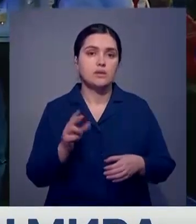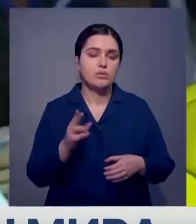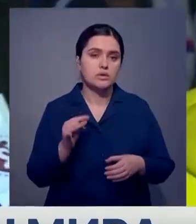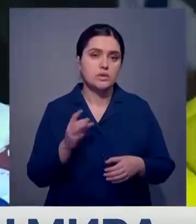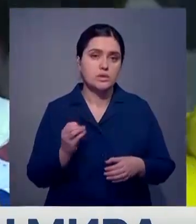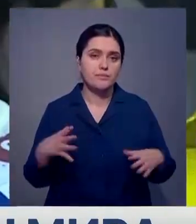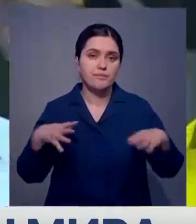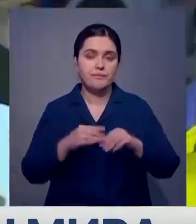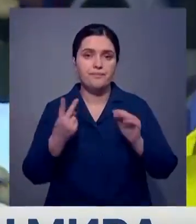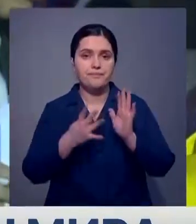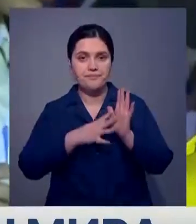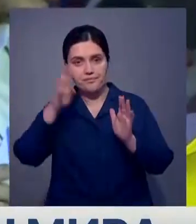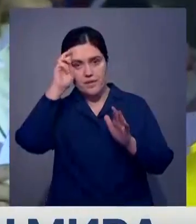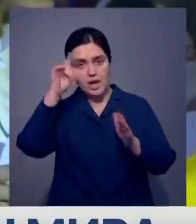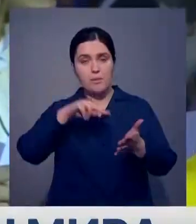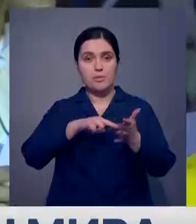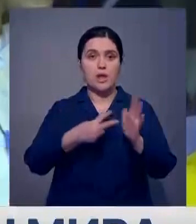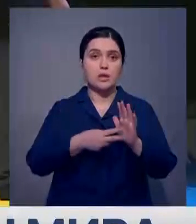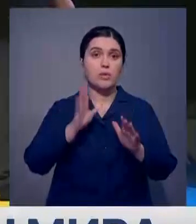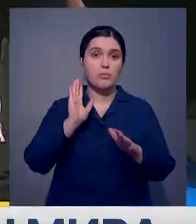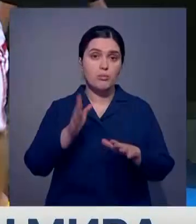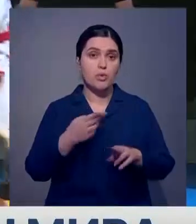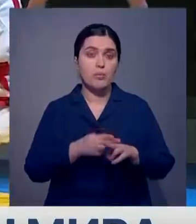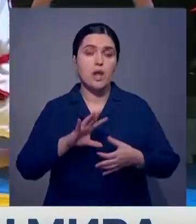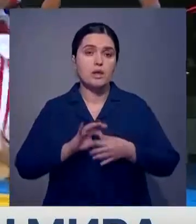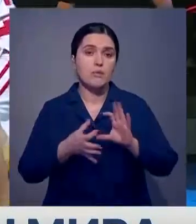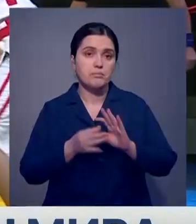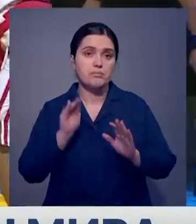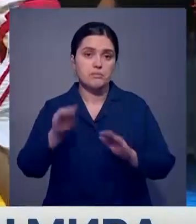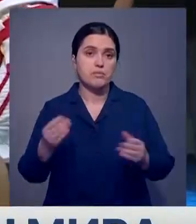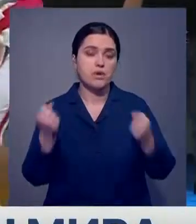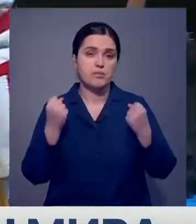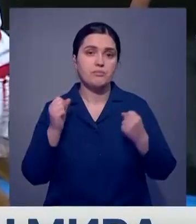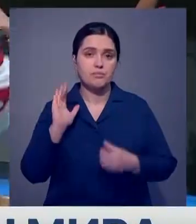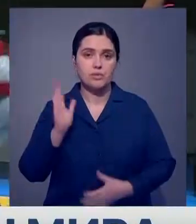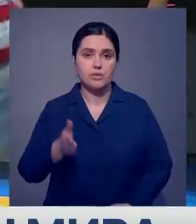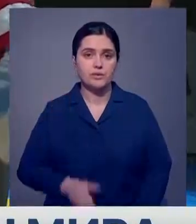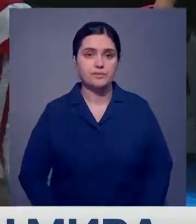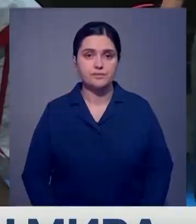-Куреса объединяет 29 стран, а в планах сделать Казак-Куресы олимпийским видом спорта.